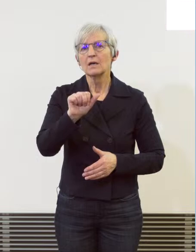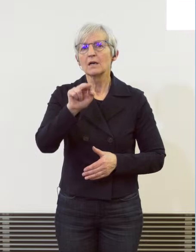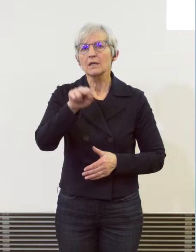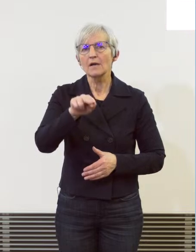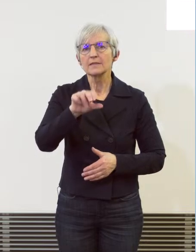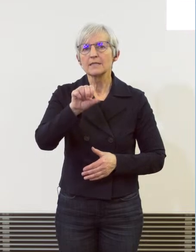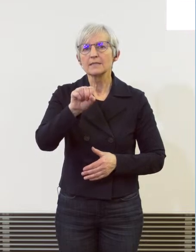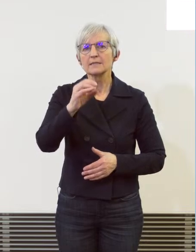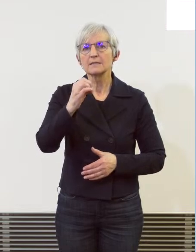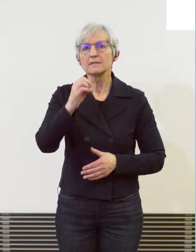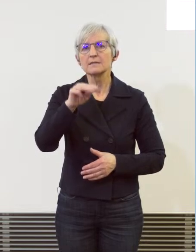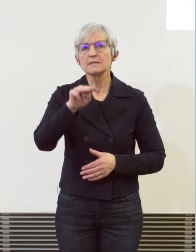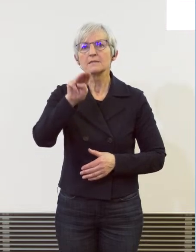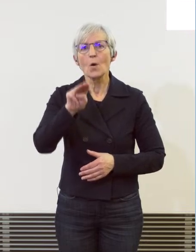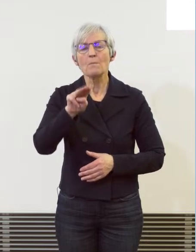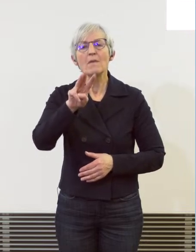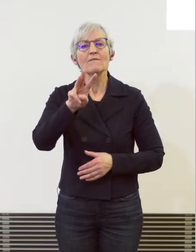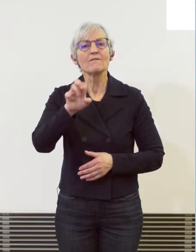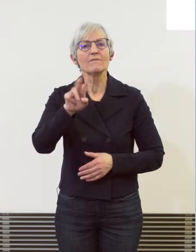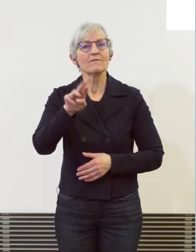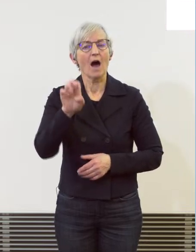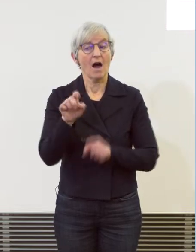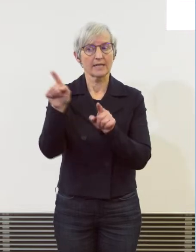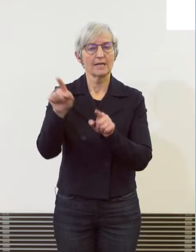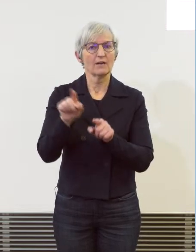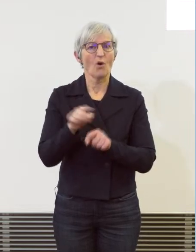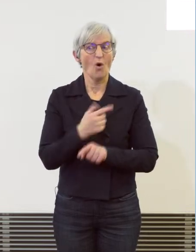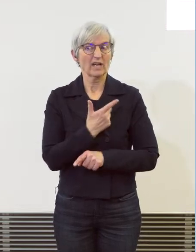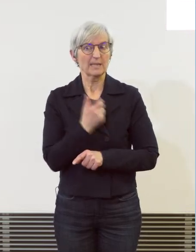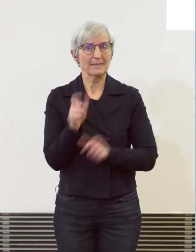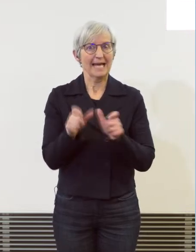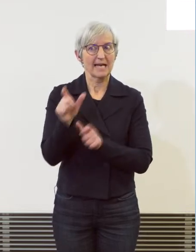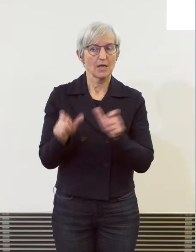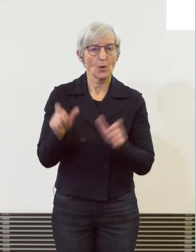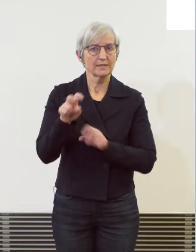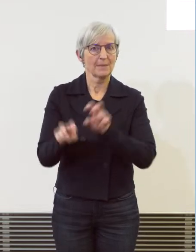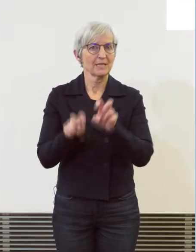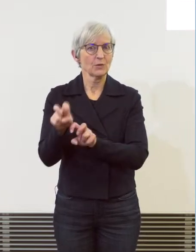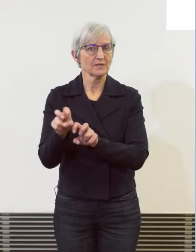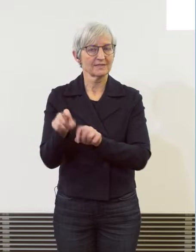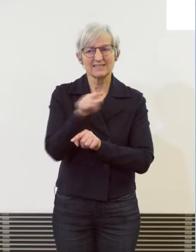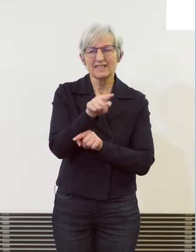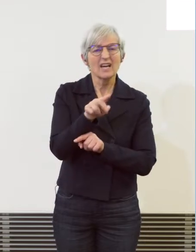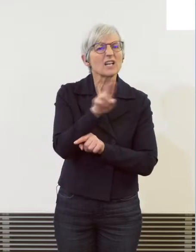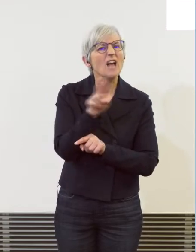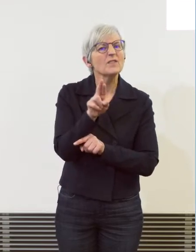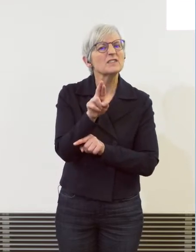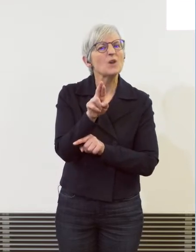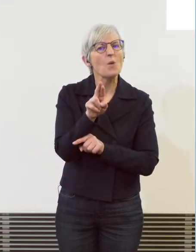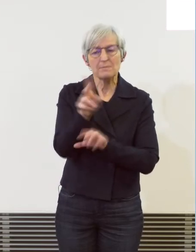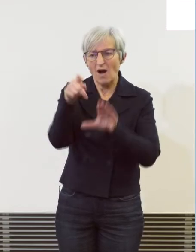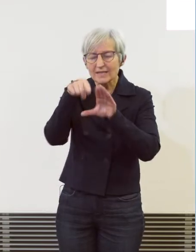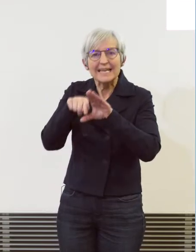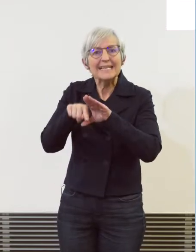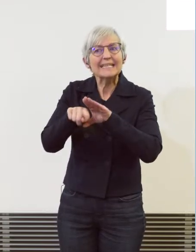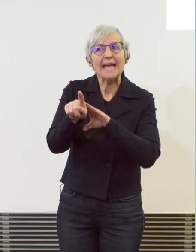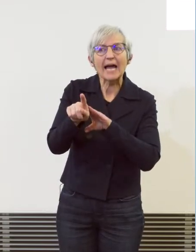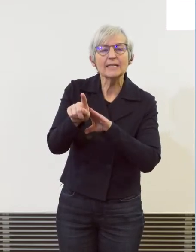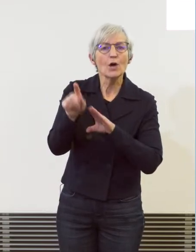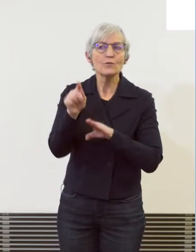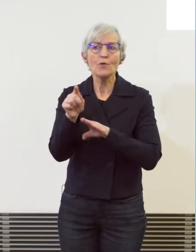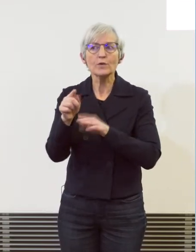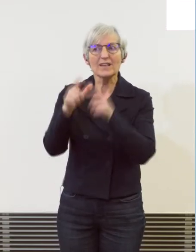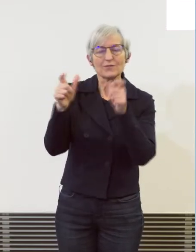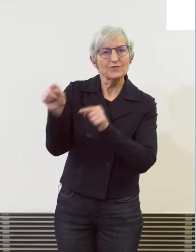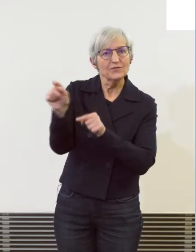genutzt, um die IT-Infrastruktur von Hiesigen Unternehmen zu infiltrieren. Daten zu